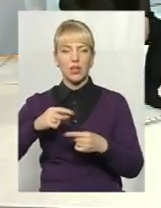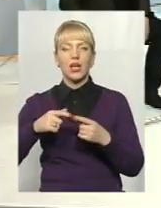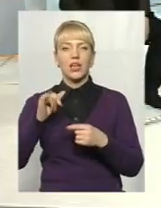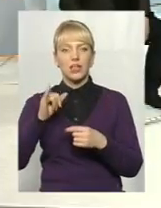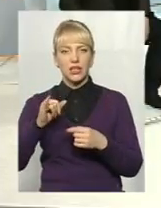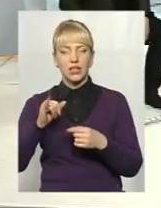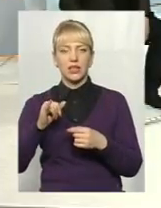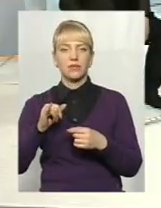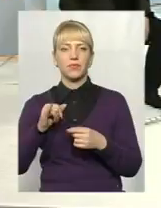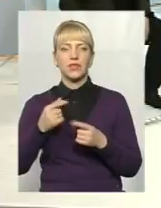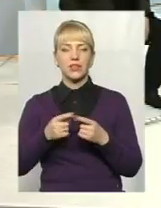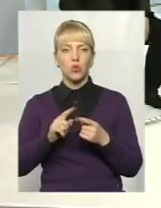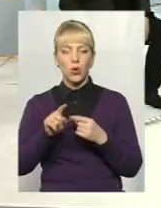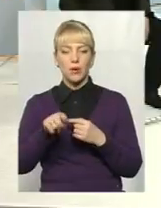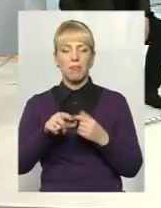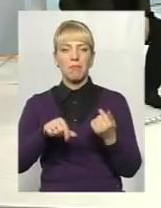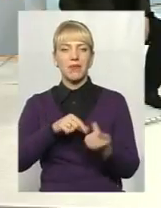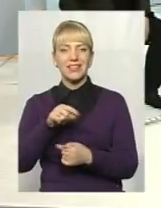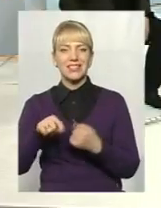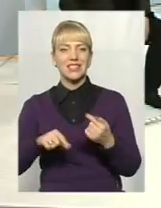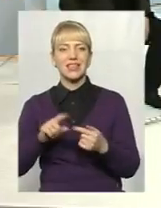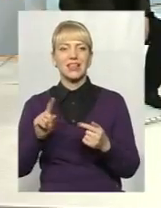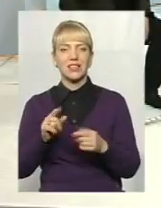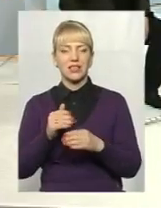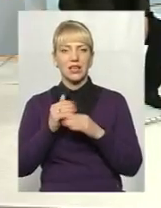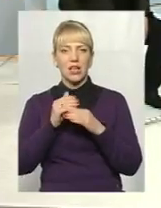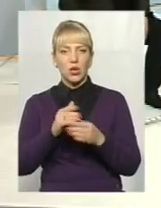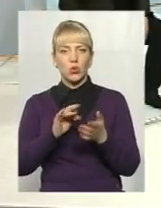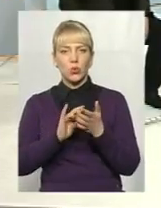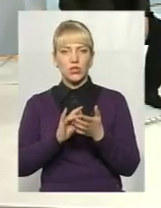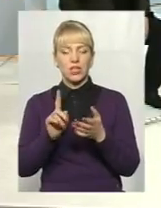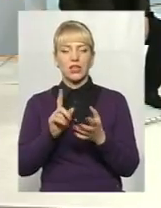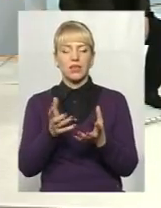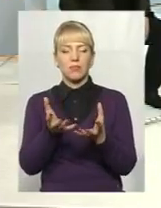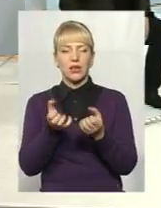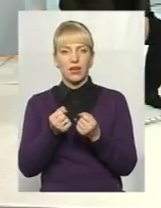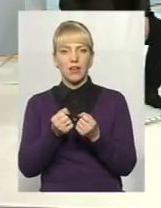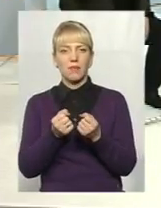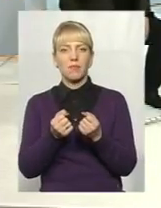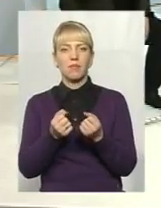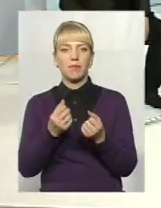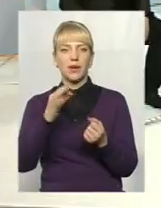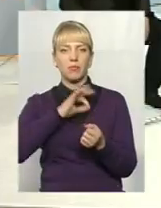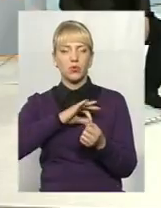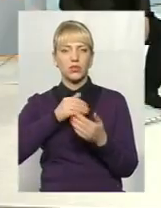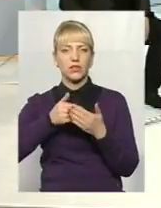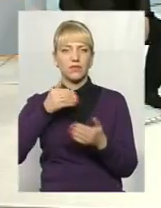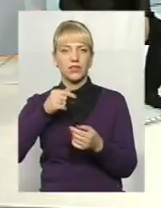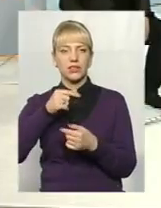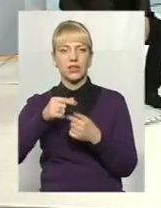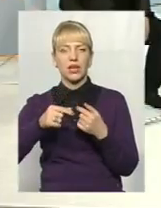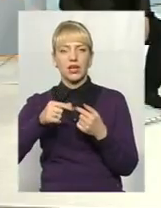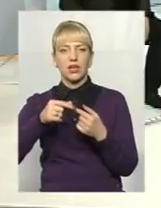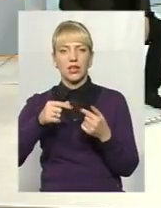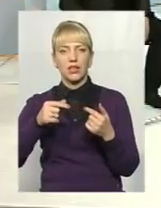власне, це той бізнес, який від подіявого туризму отримує прямі прибутки, тому вже з